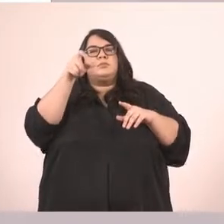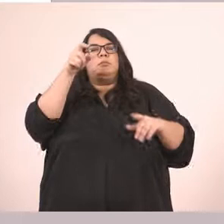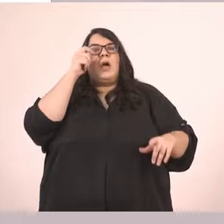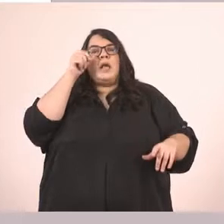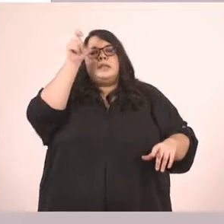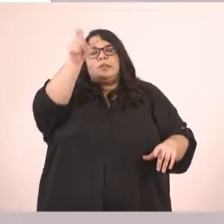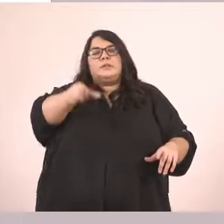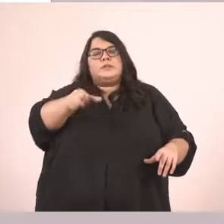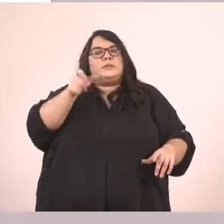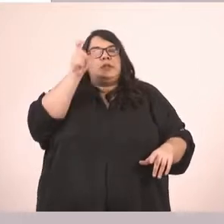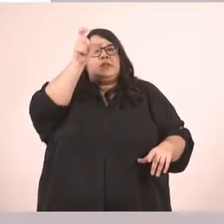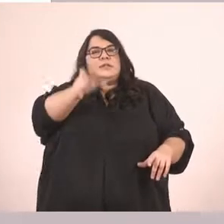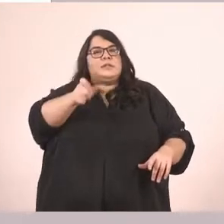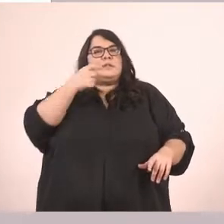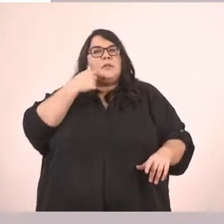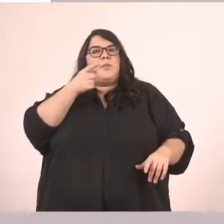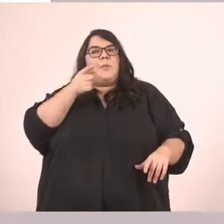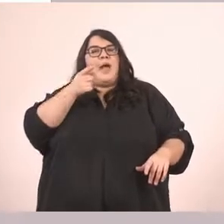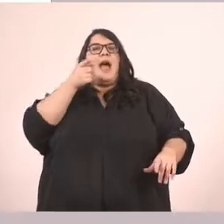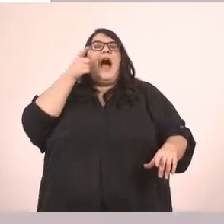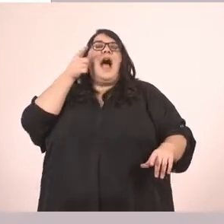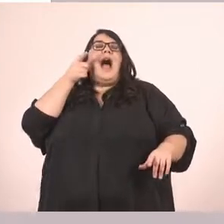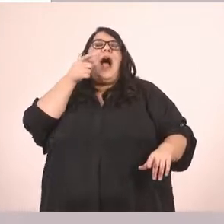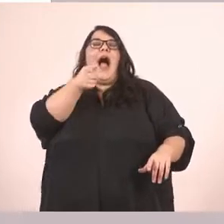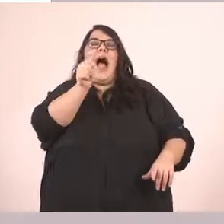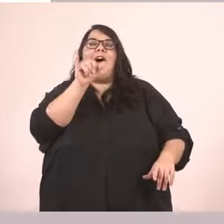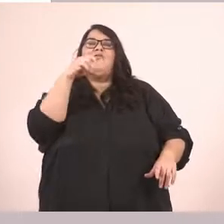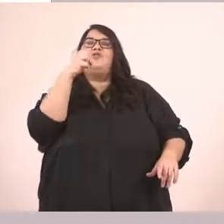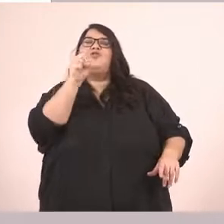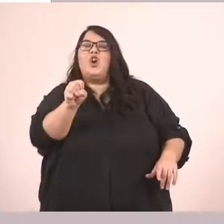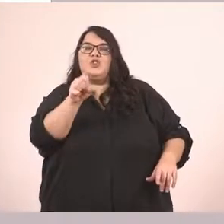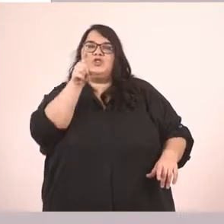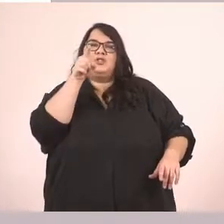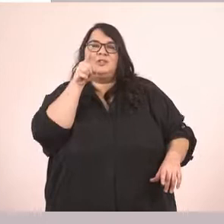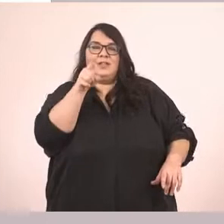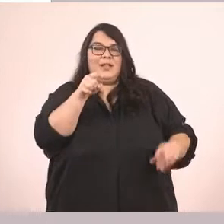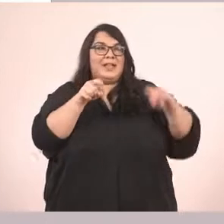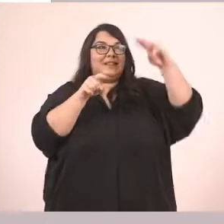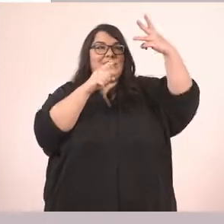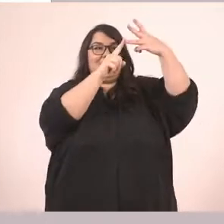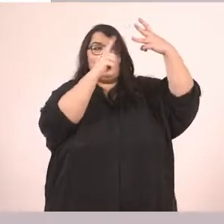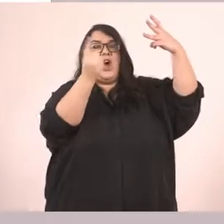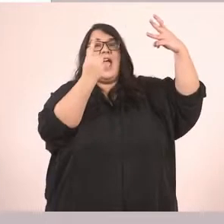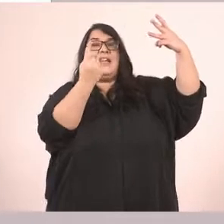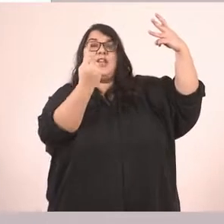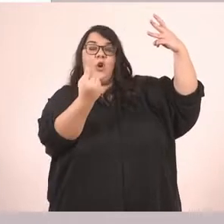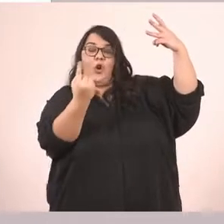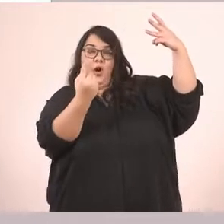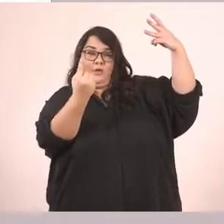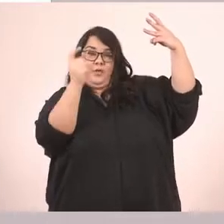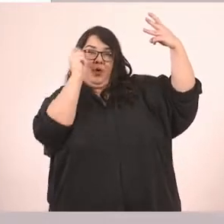κύριο. Θα πούμε αυτός ο κύριος. Τρίτο ενικό πρόσωπο.